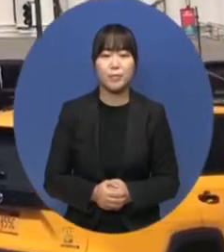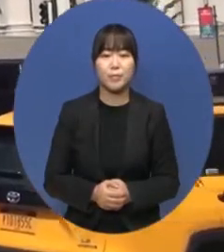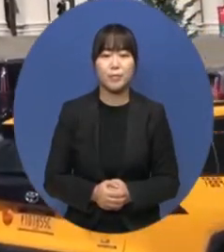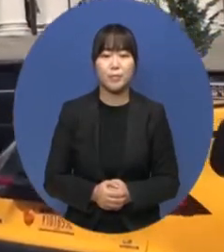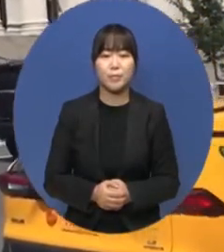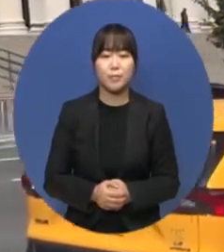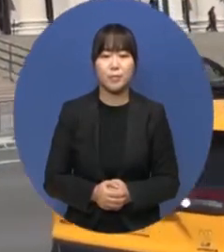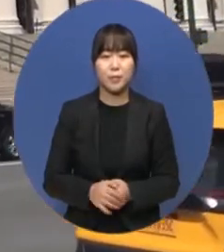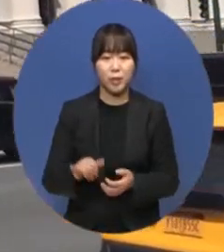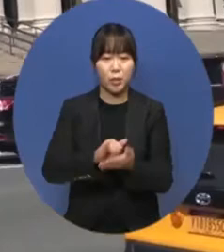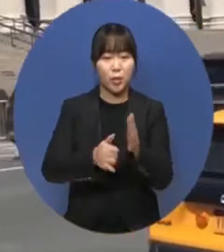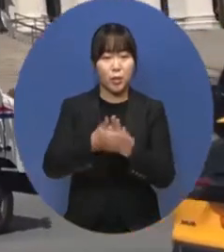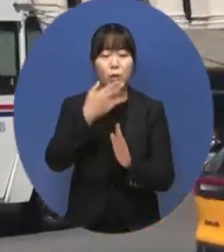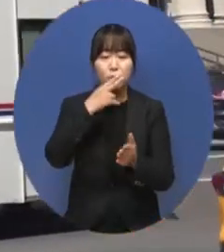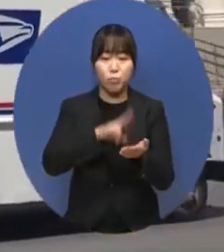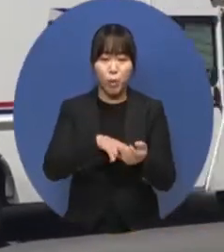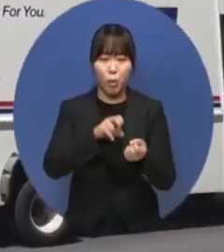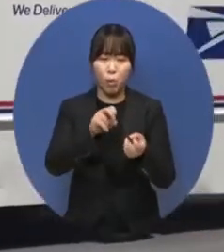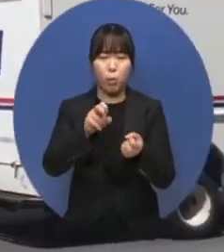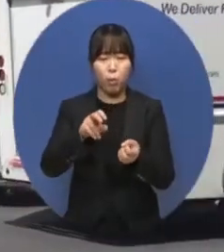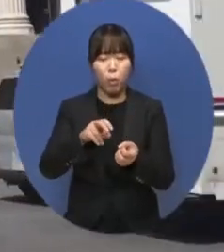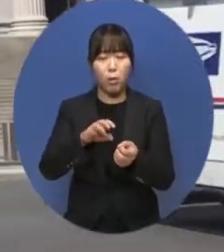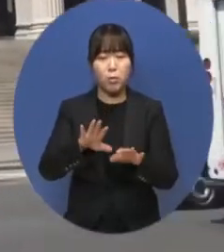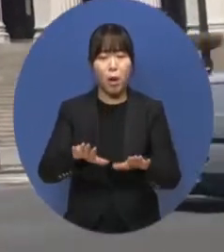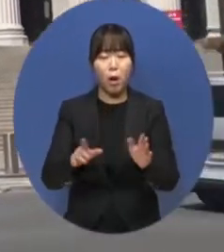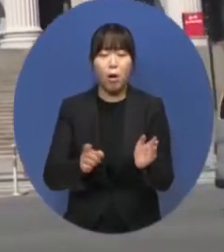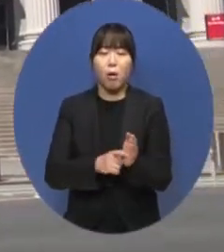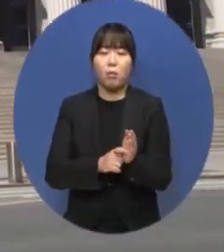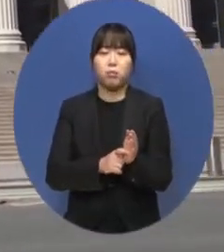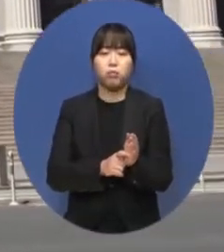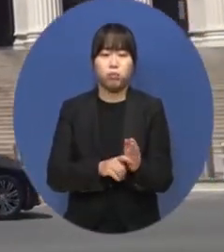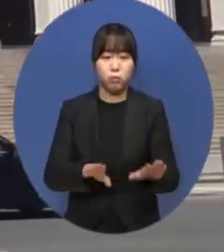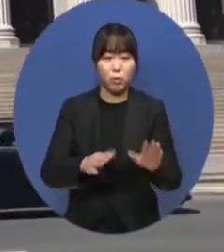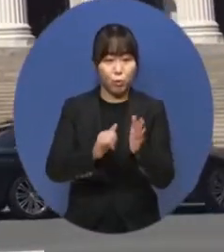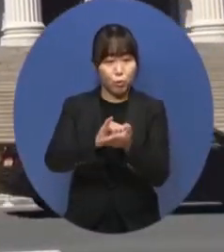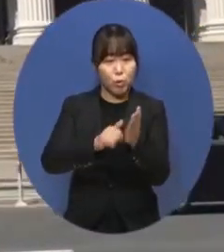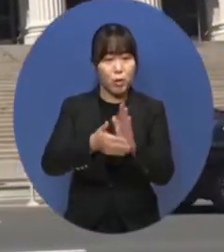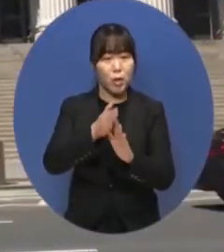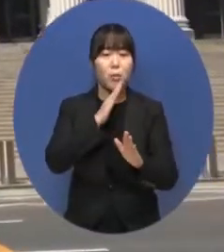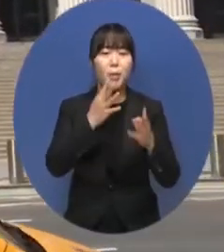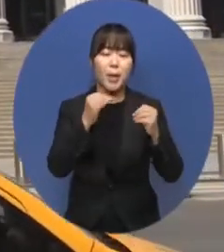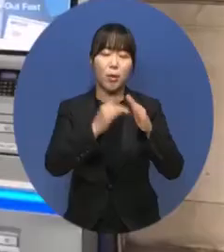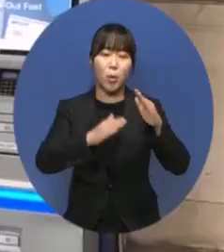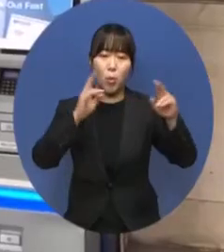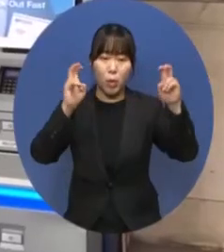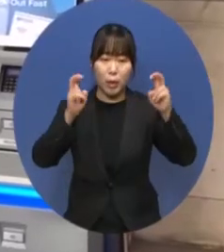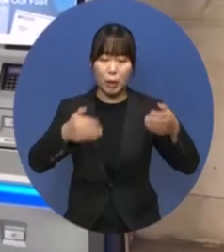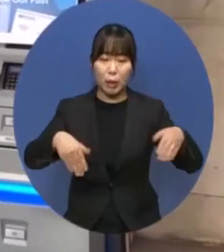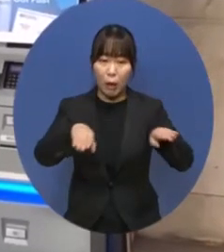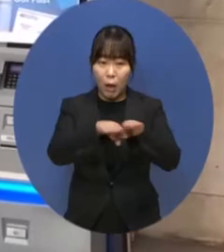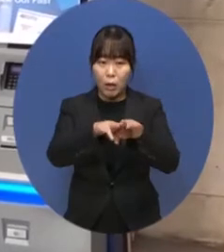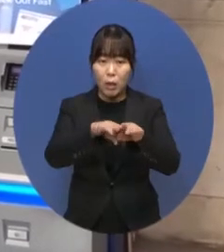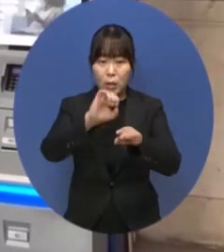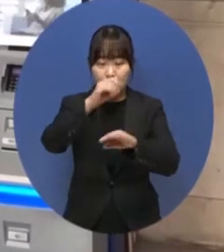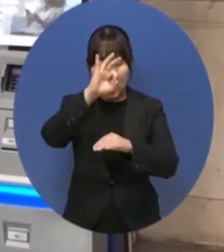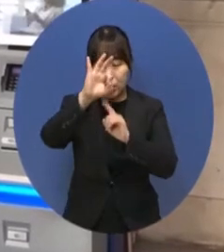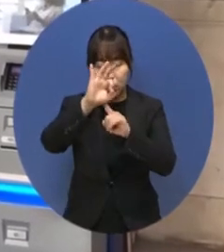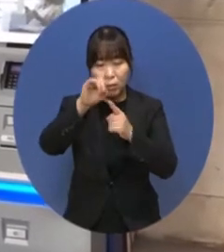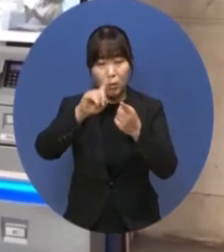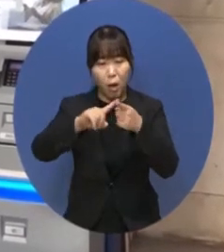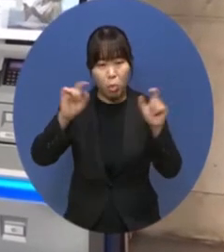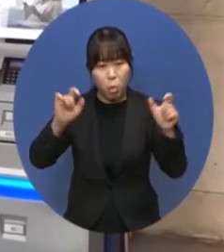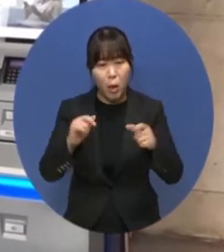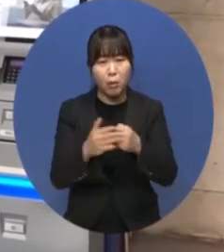뉴욕시 우편배달에 비상이 걸렸습니다. 뉴욕시가 많은 공공기관 예산을 삭감함에 따라 코로나19로